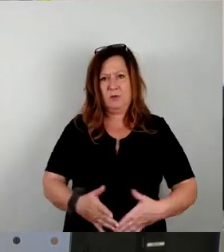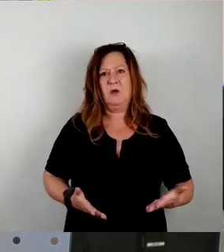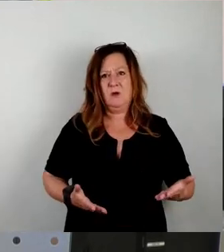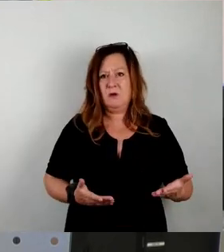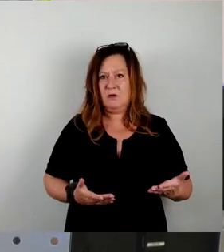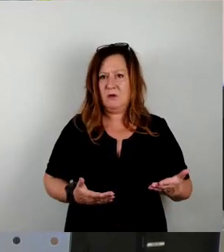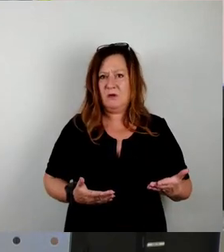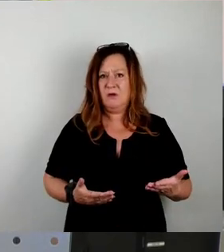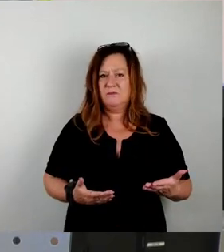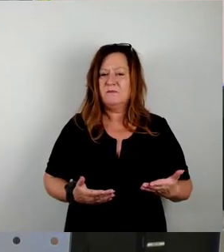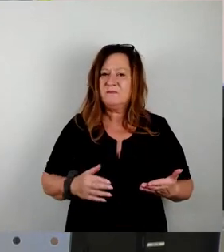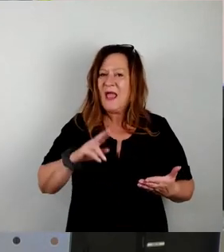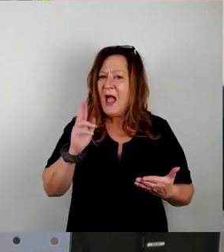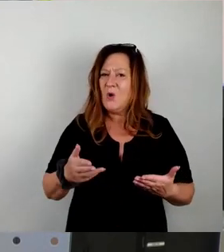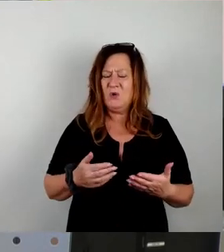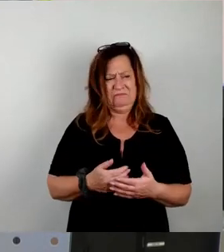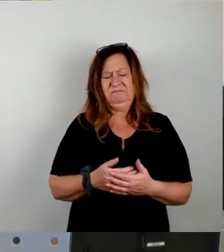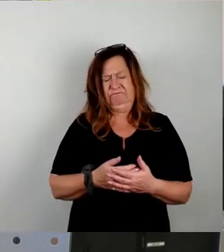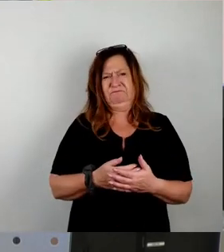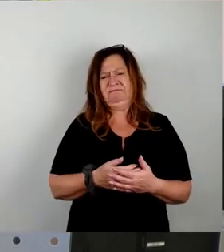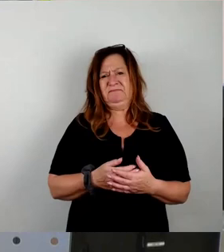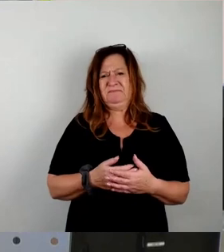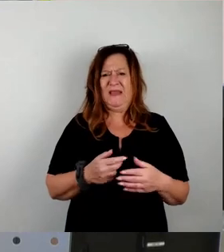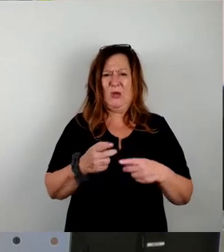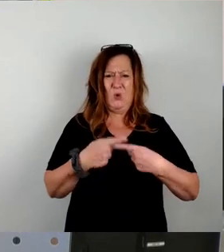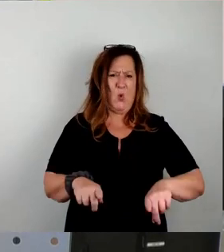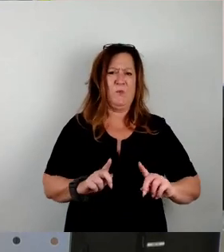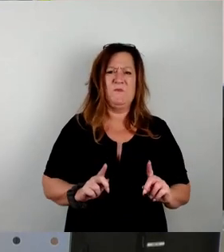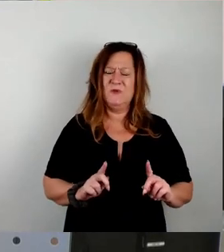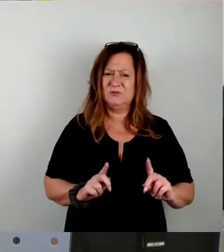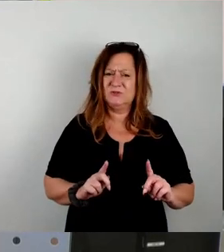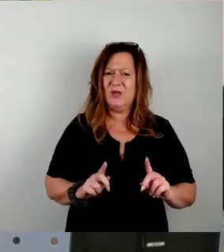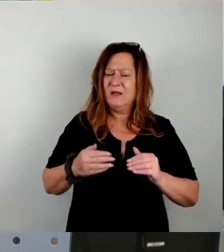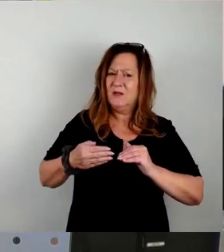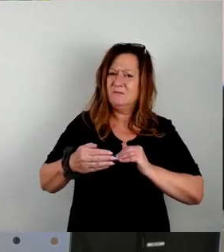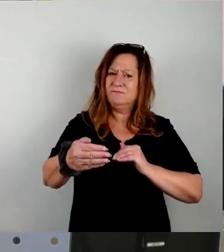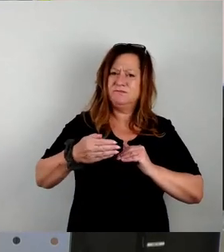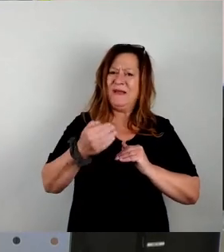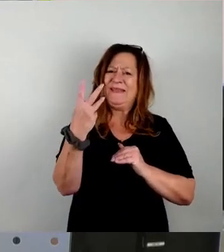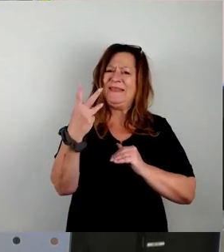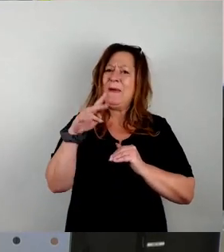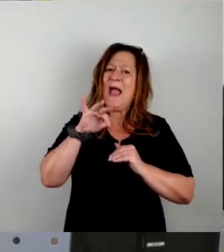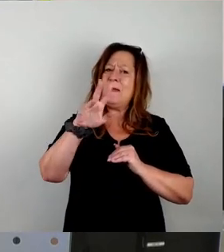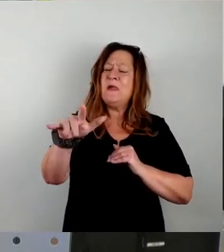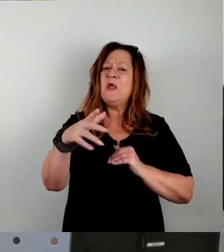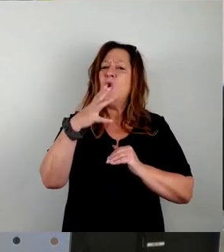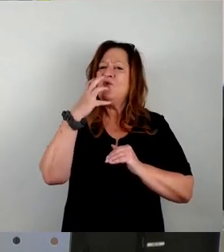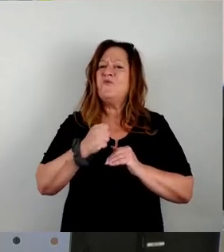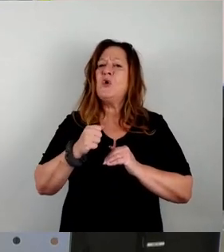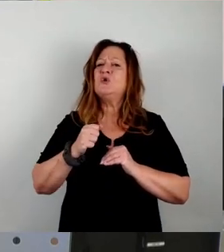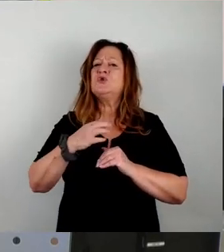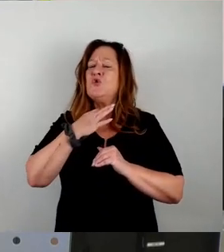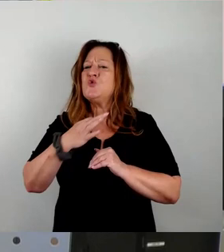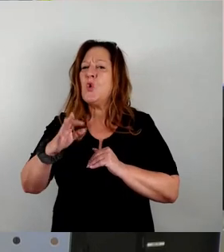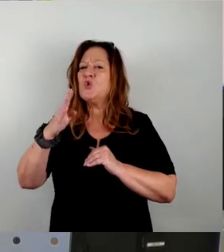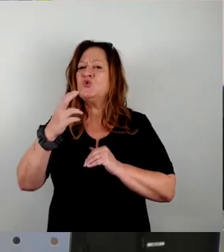Das weitere, was hier natürlich auch drollig ist, wir wollen für die weiteren Jahre, für zwei Millionen, dort ein Notstromaggregat fest installieren, wo wir jetzt schon